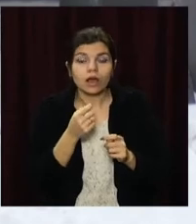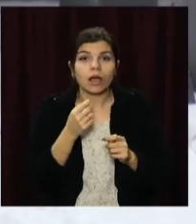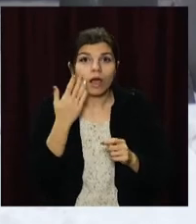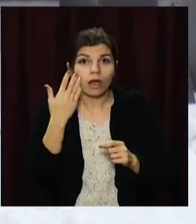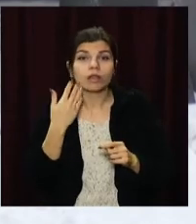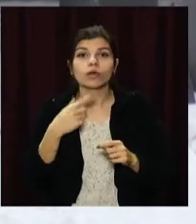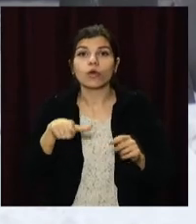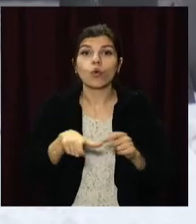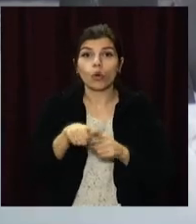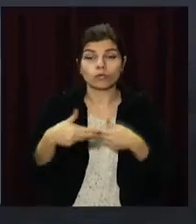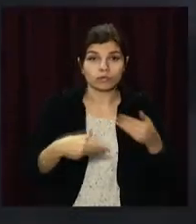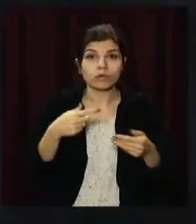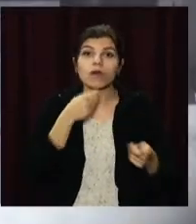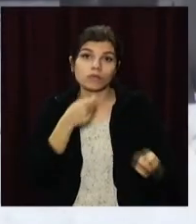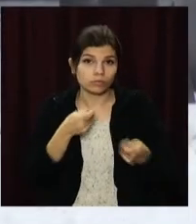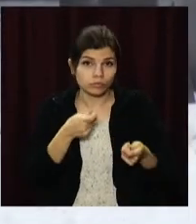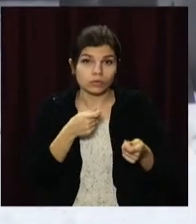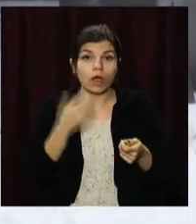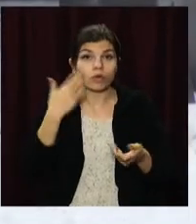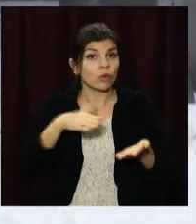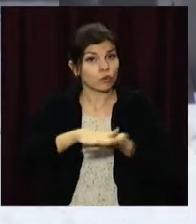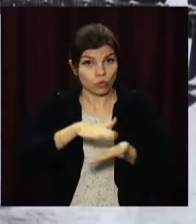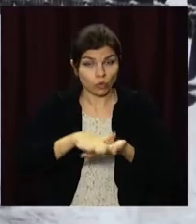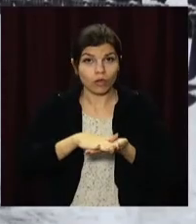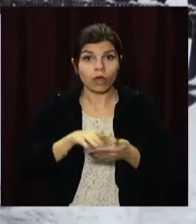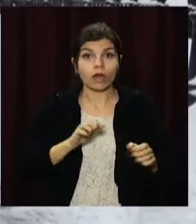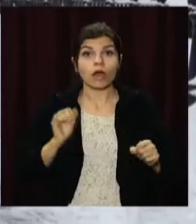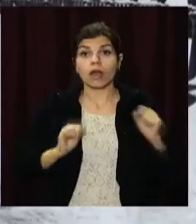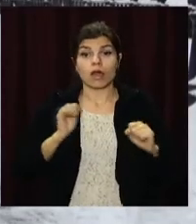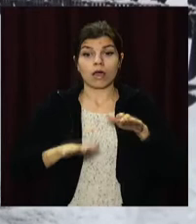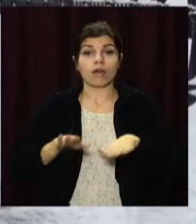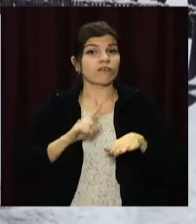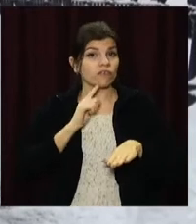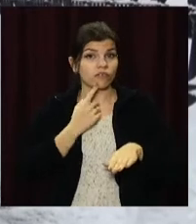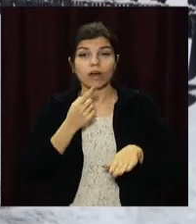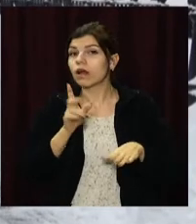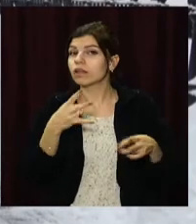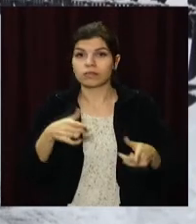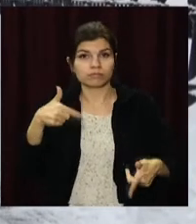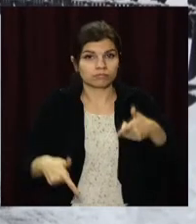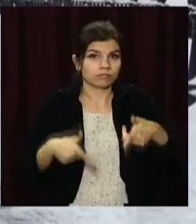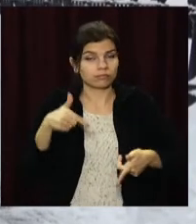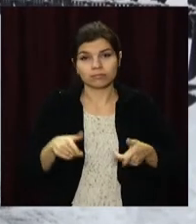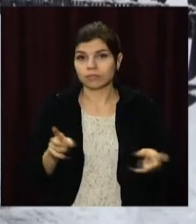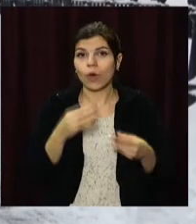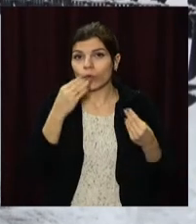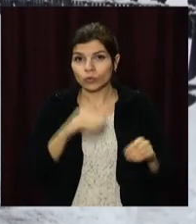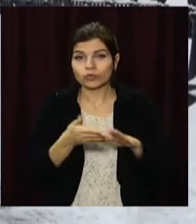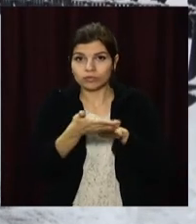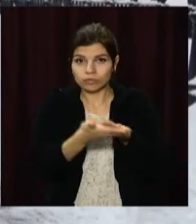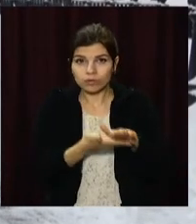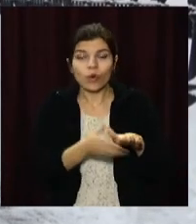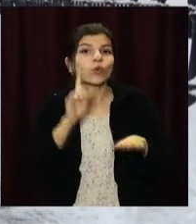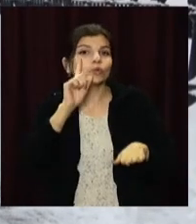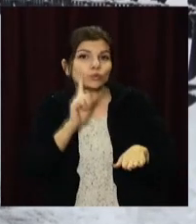переходити дорогу. Гальмівний шлях при ожеледиці збільшується. І не взувайте чоботи на підборах. Ідеальний варіант – зручне взуття